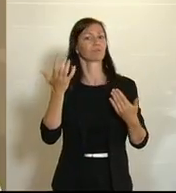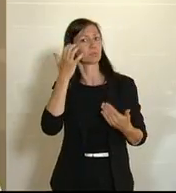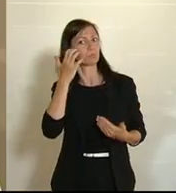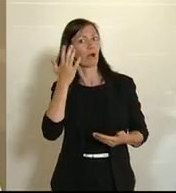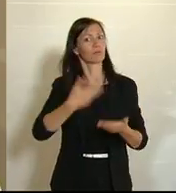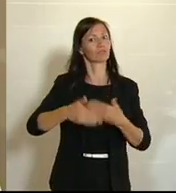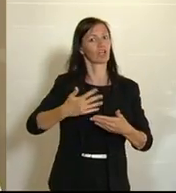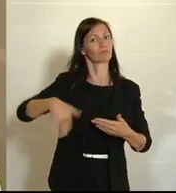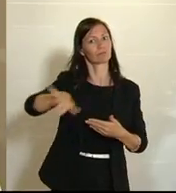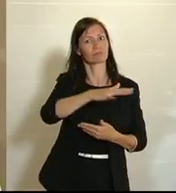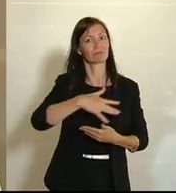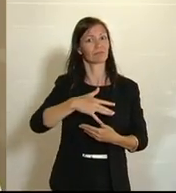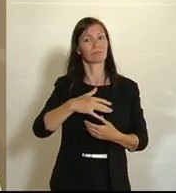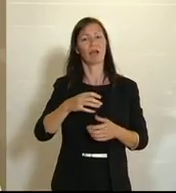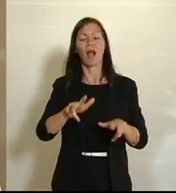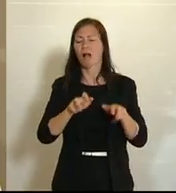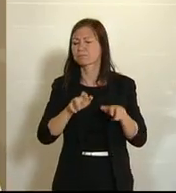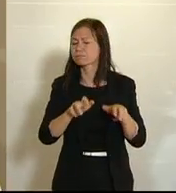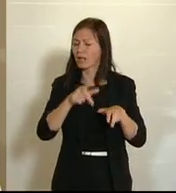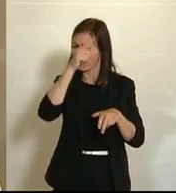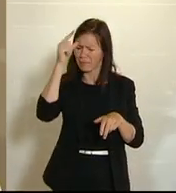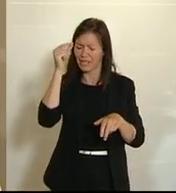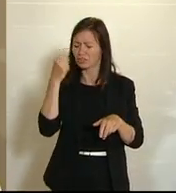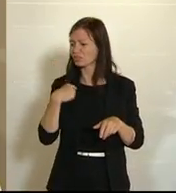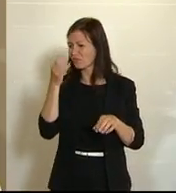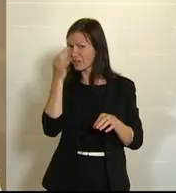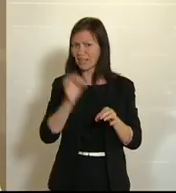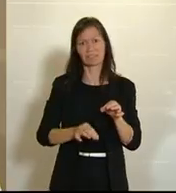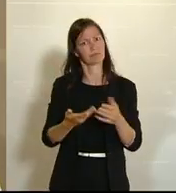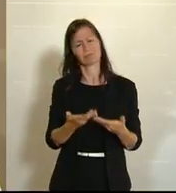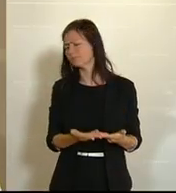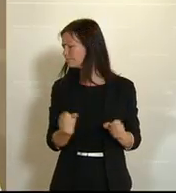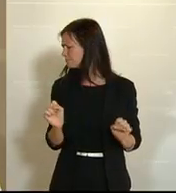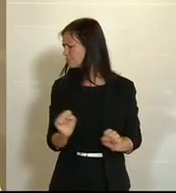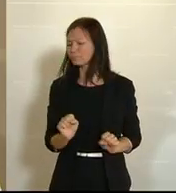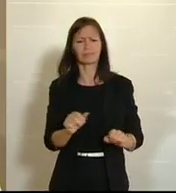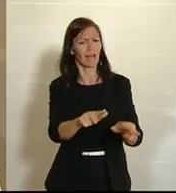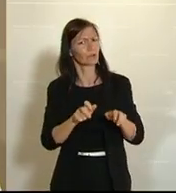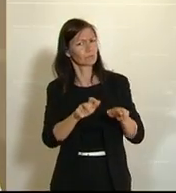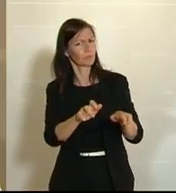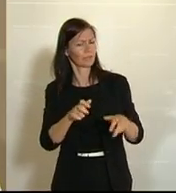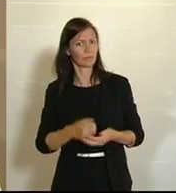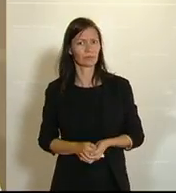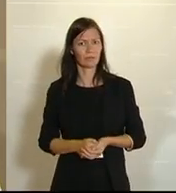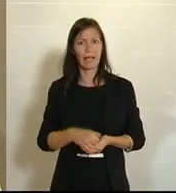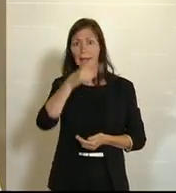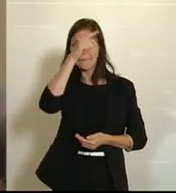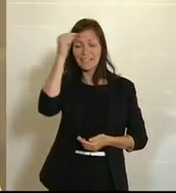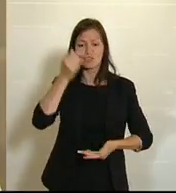Betrieben unter menschenverachtenden Bedingungen ausgebeutet. Menschenhandel ist eine Summe von